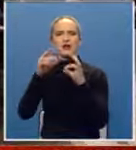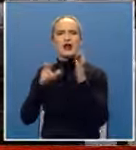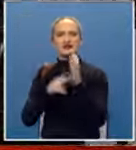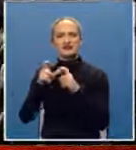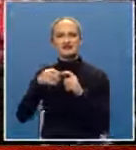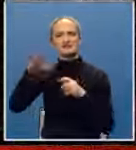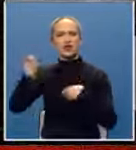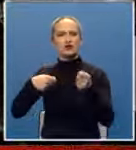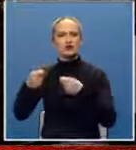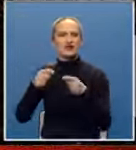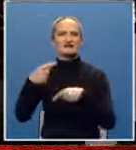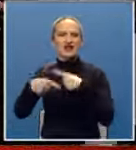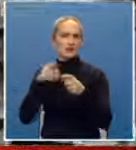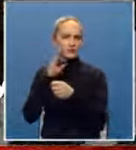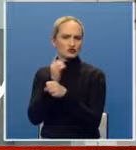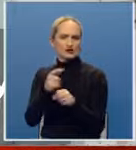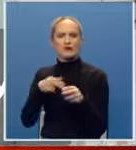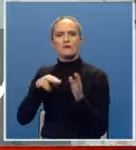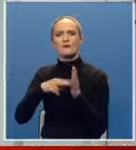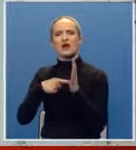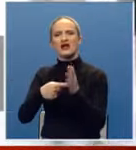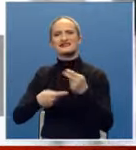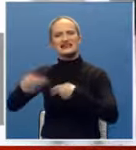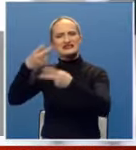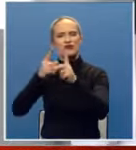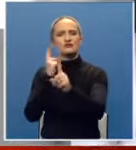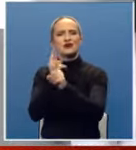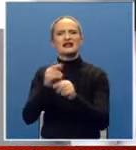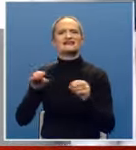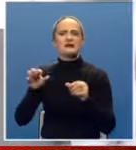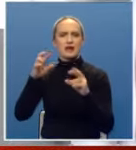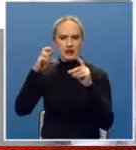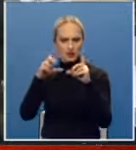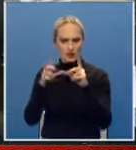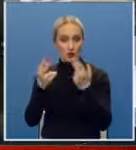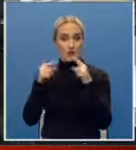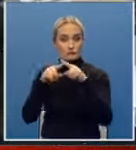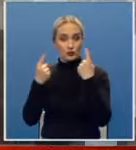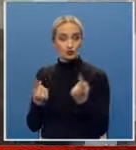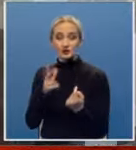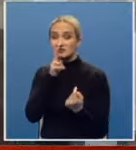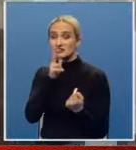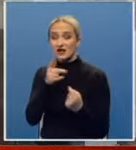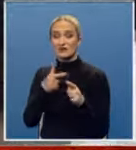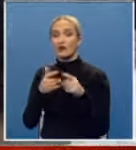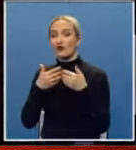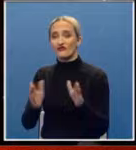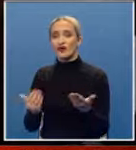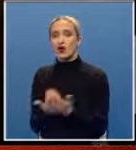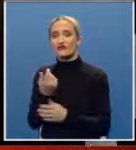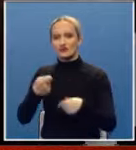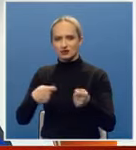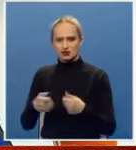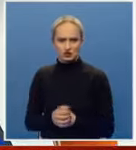razmjene BIH pokazuje da je najveći dio izvoza usmiren ka zemljama EU, ali i da postoje inicijative za otvaranje novih